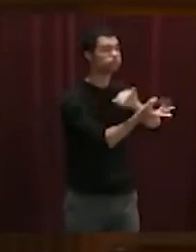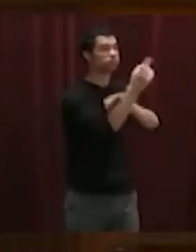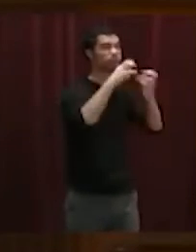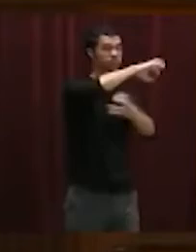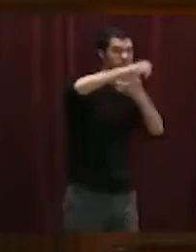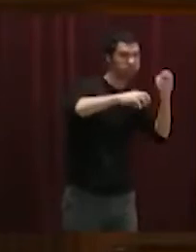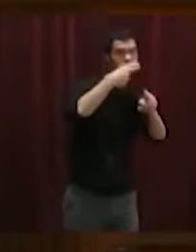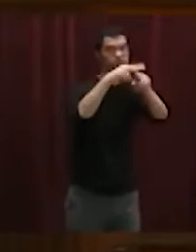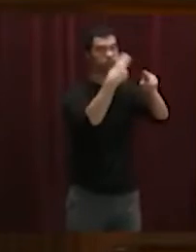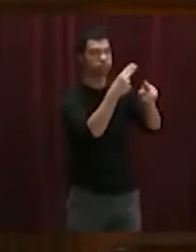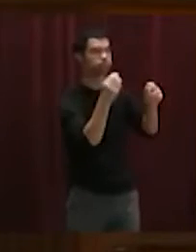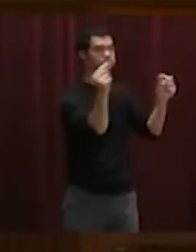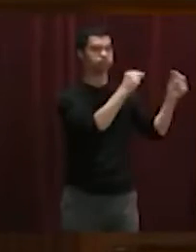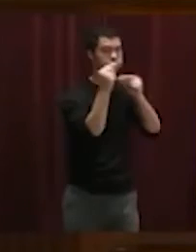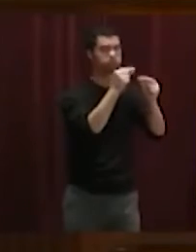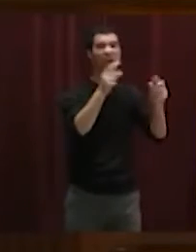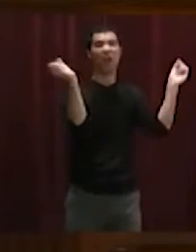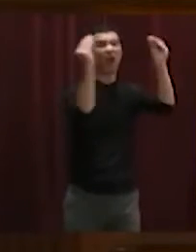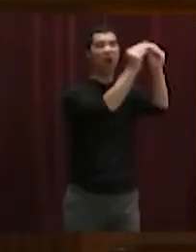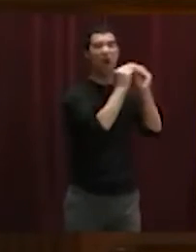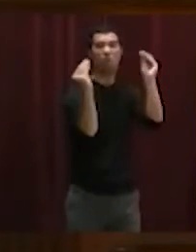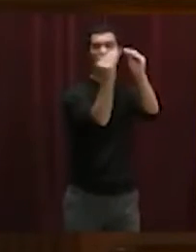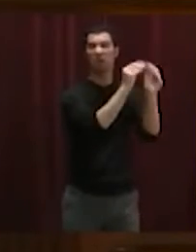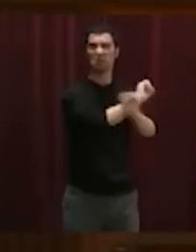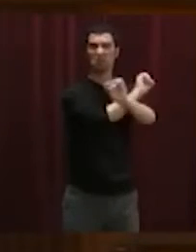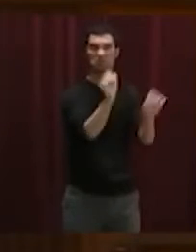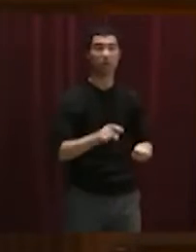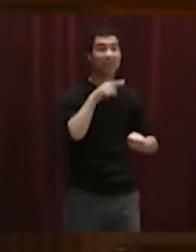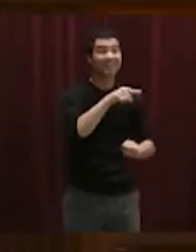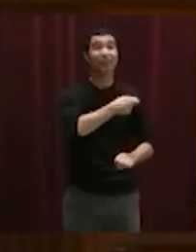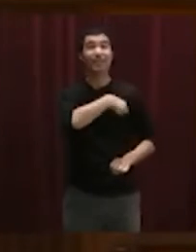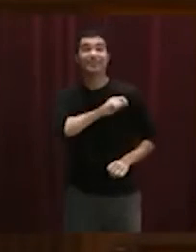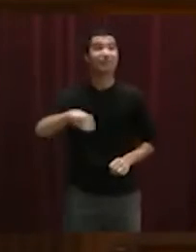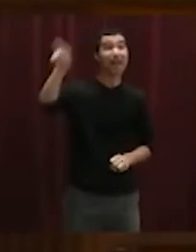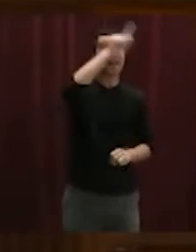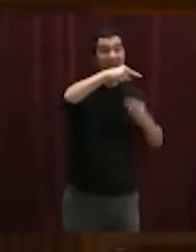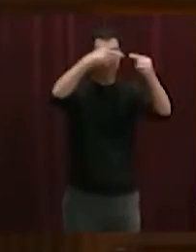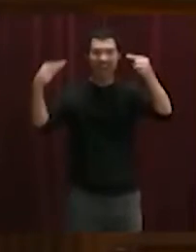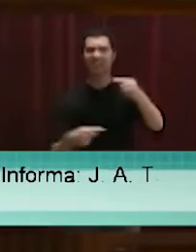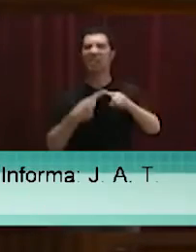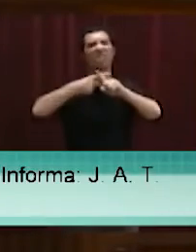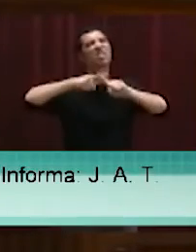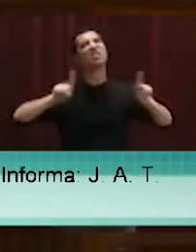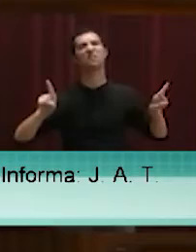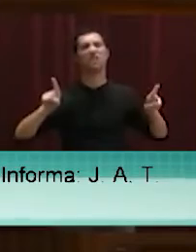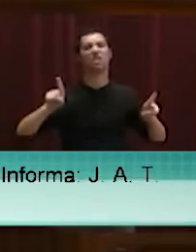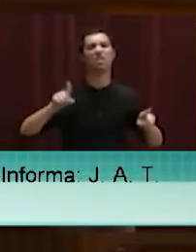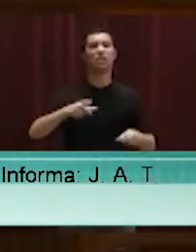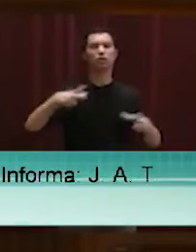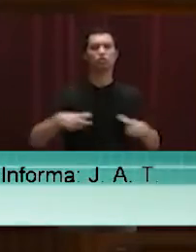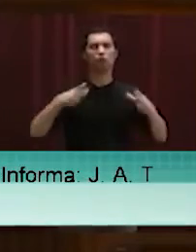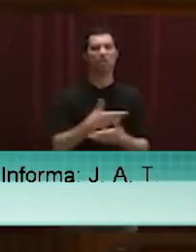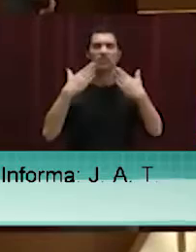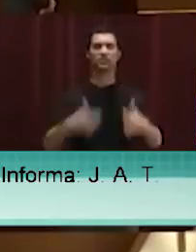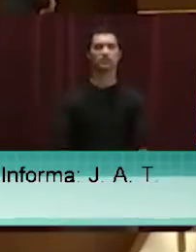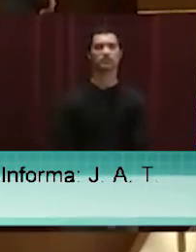crispació política o a la incapacitat d'arribar a acords, no és representatiu del que es viu a la resta de l'Estat, ni del que demana la societat en el seu